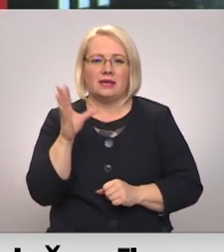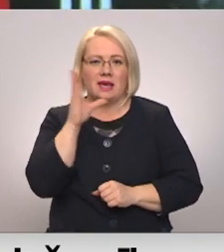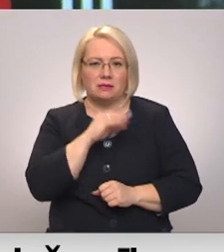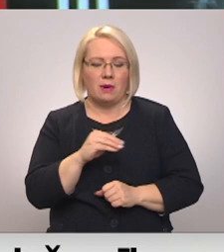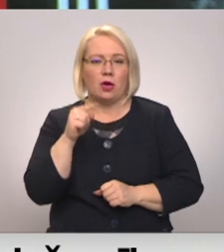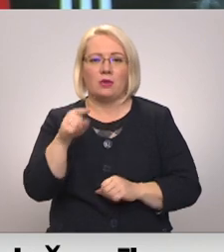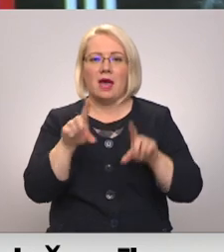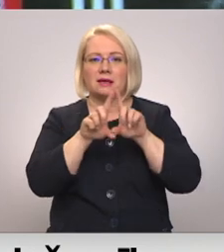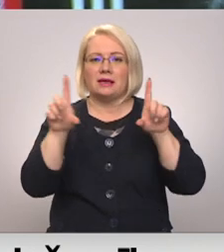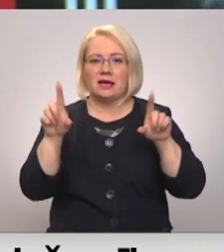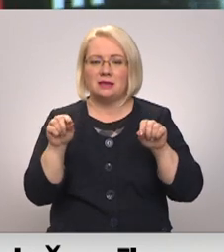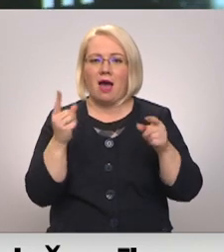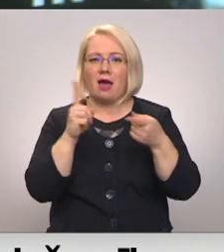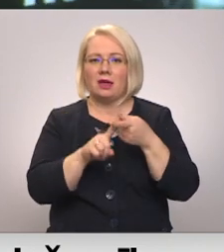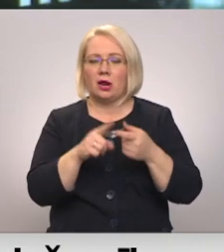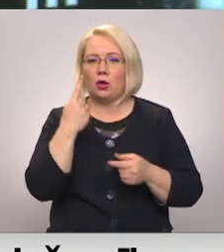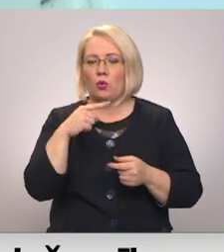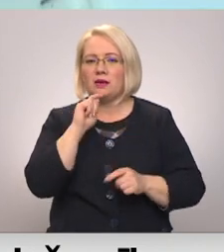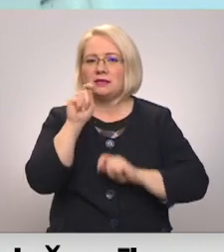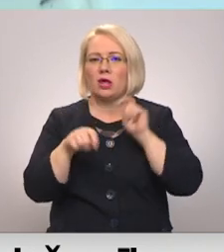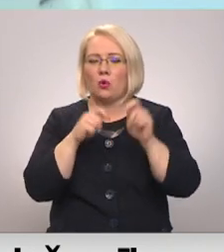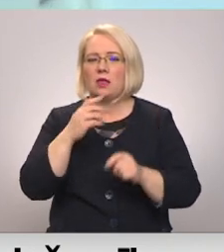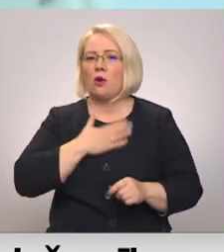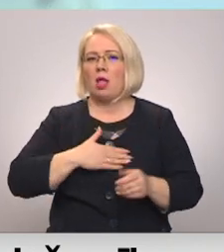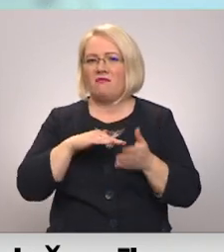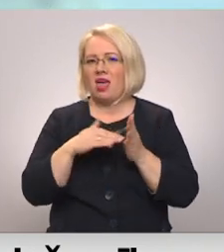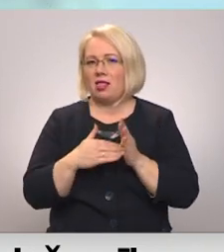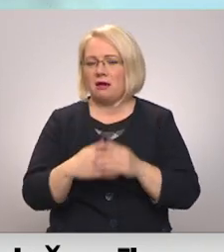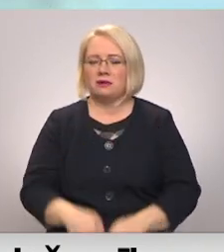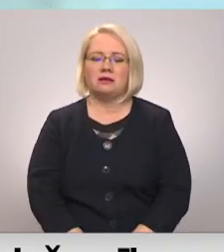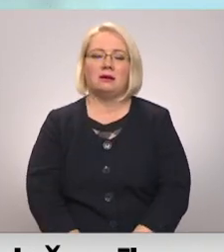šīs iestādes ir atkarīgas no ziedotāja labvēlības. Lauri Jansson, Emats Maskauskis, RTV.